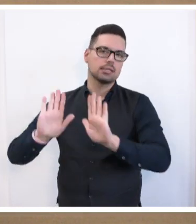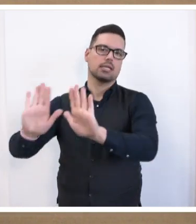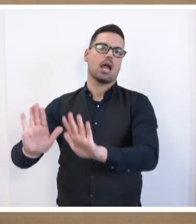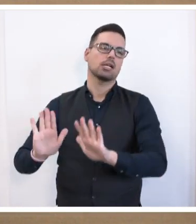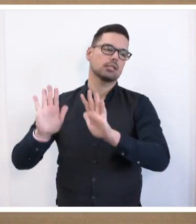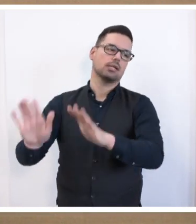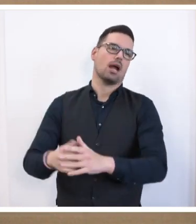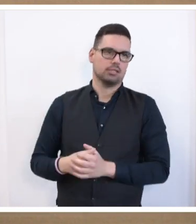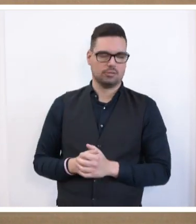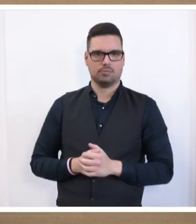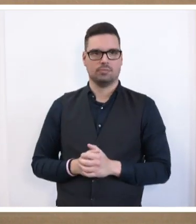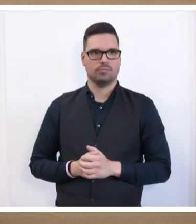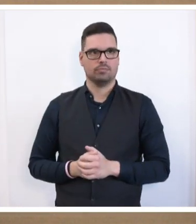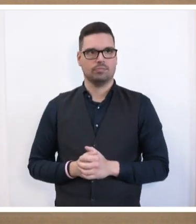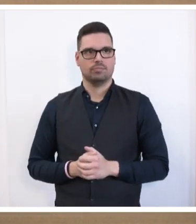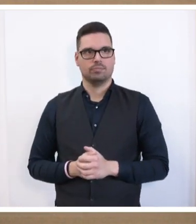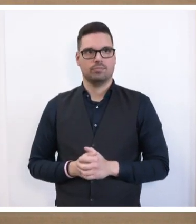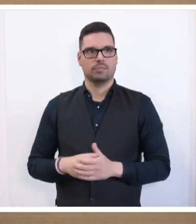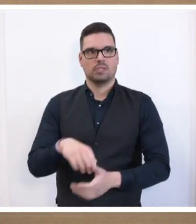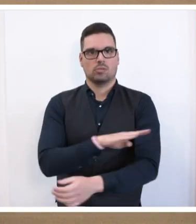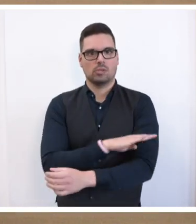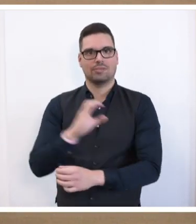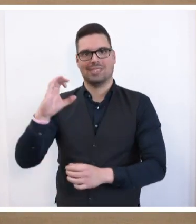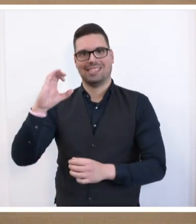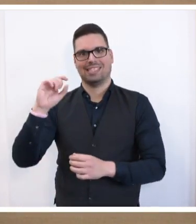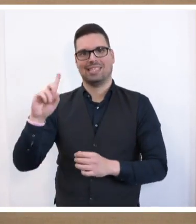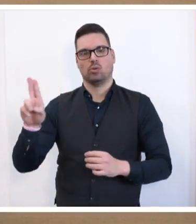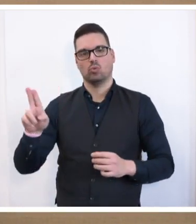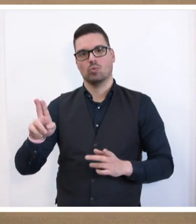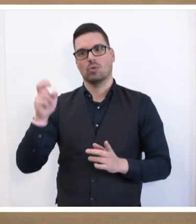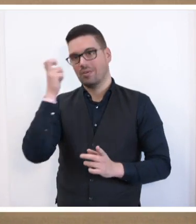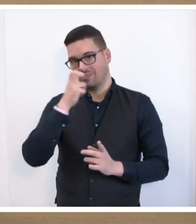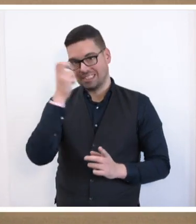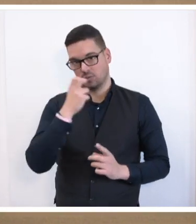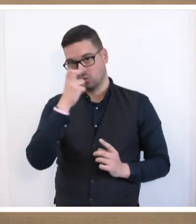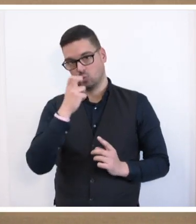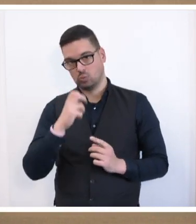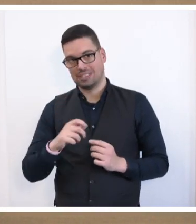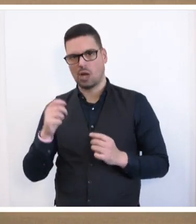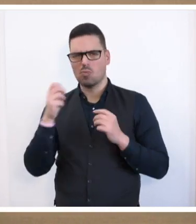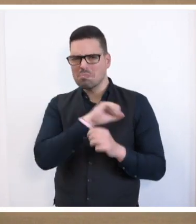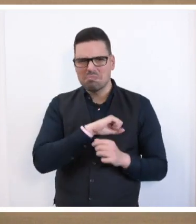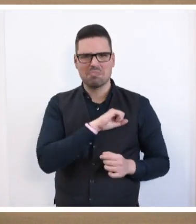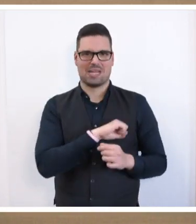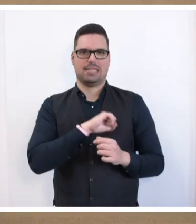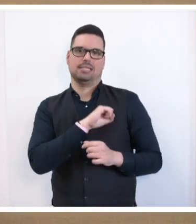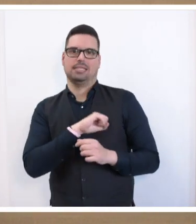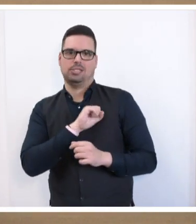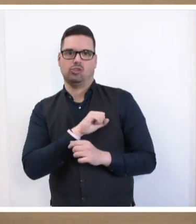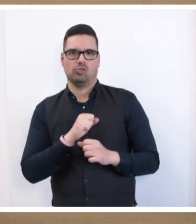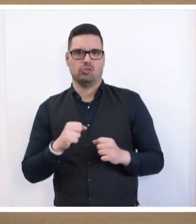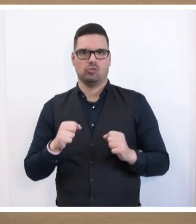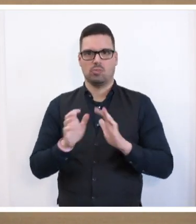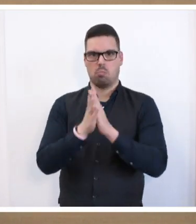hinhalten. Und Sie, verehrte Kollegen der CDU, versuchen daher jetzt durchsichtig und im Grunde peinlich, sich mit mächtiger